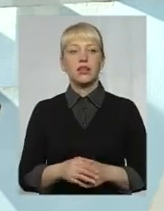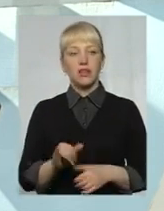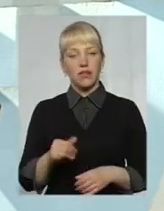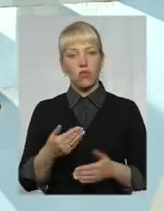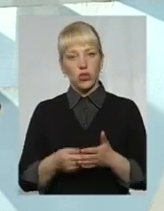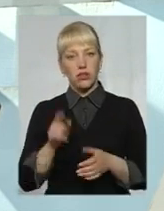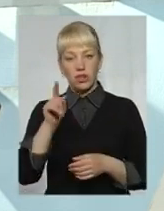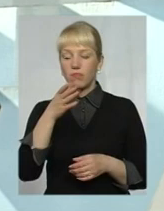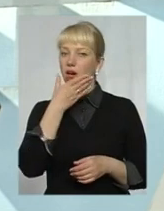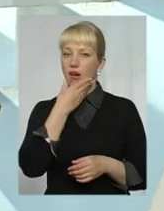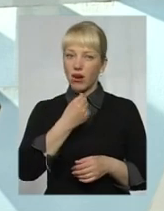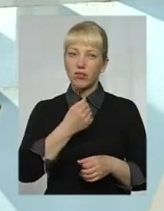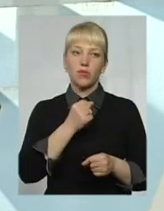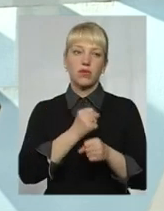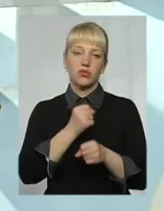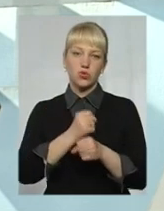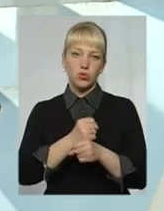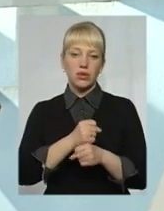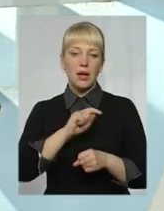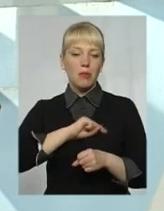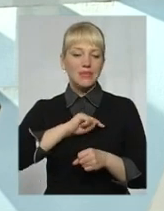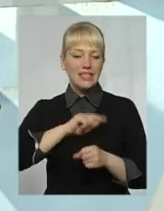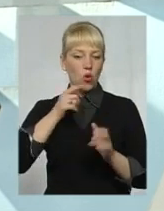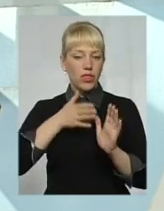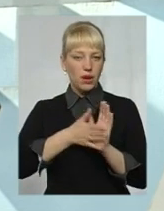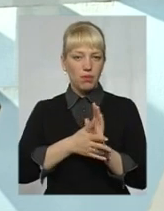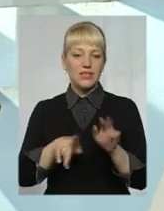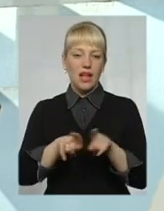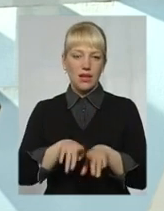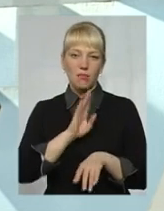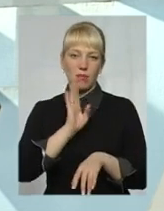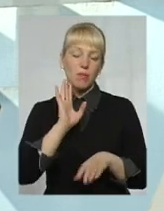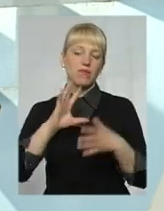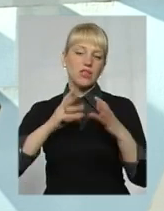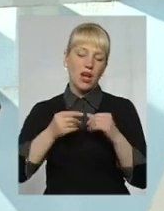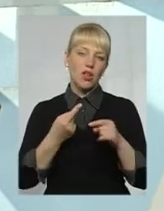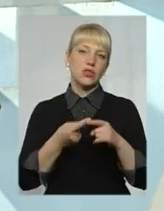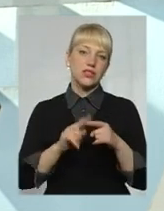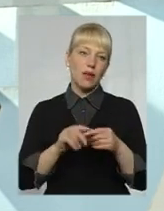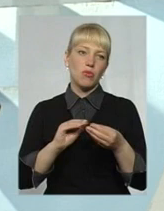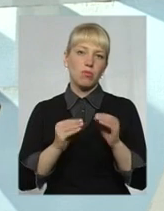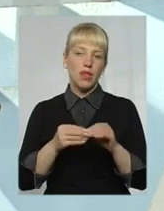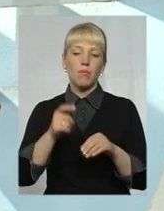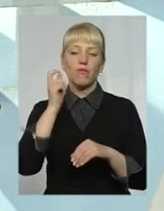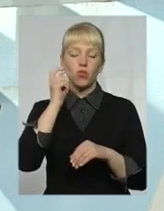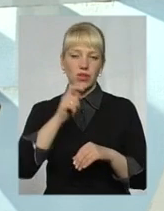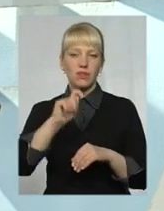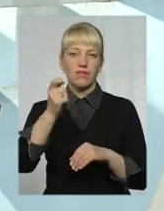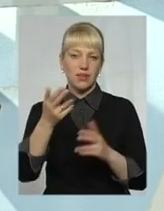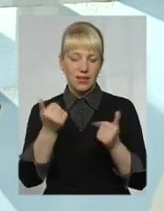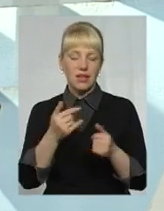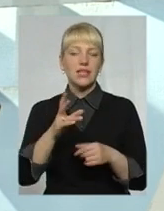от там гарно психотерапевти працюють з цими мамами. Загалом, це проблема, країні війна так було завжди в усіх суспільствах,